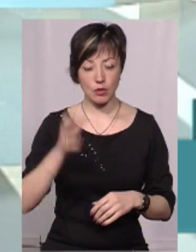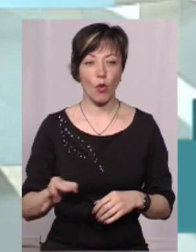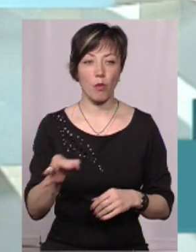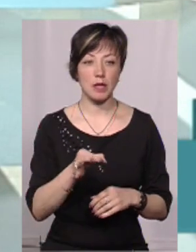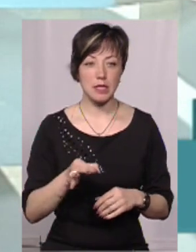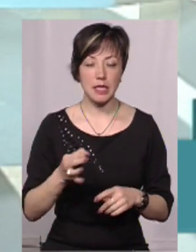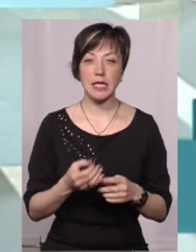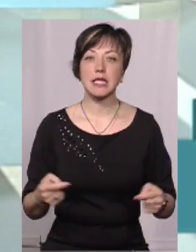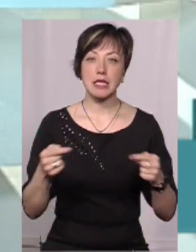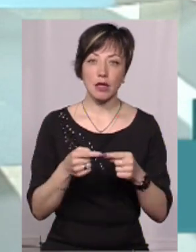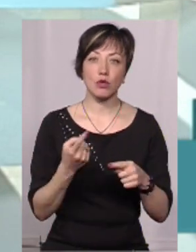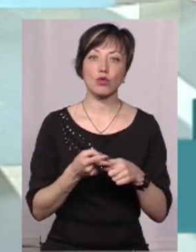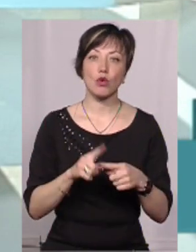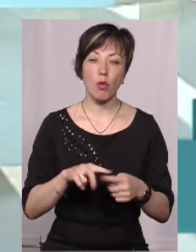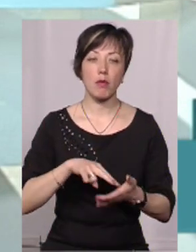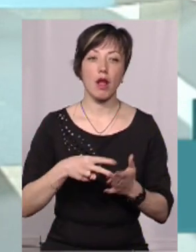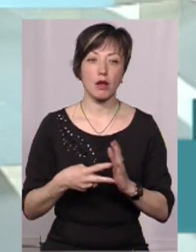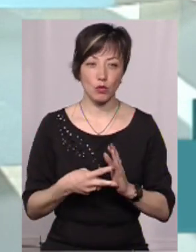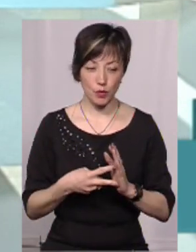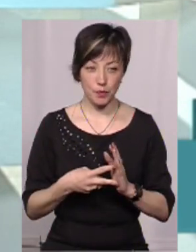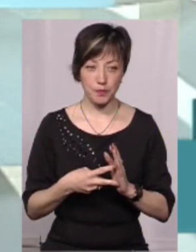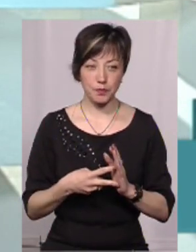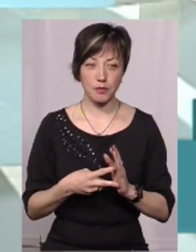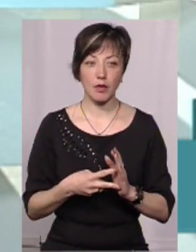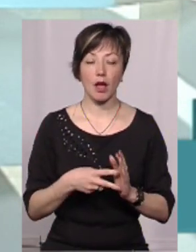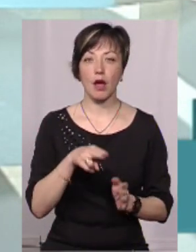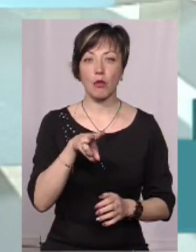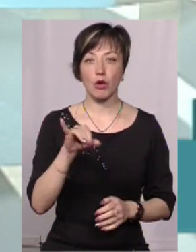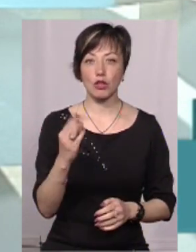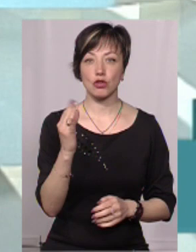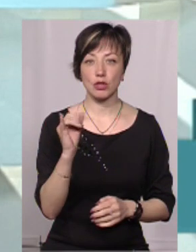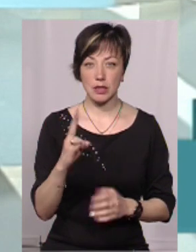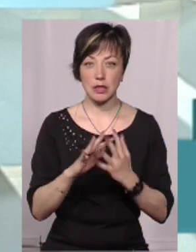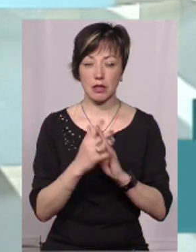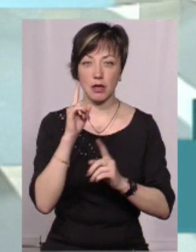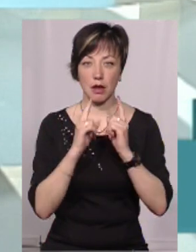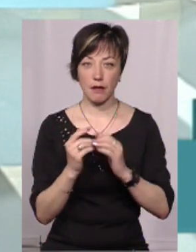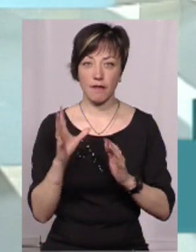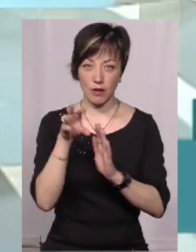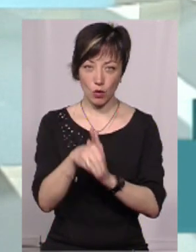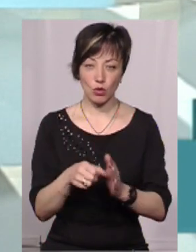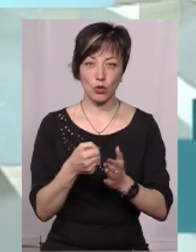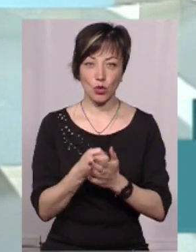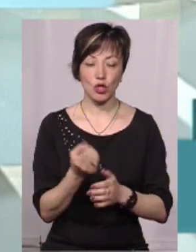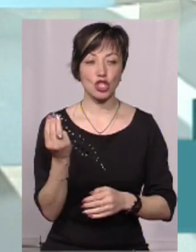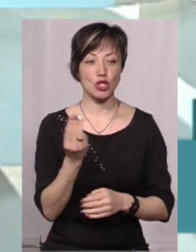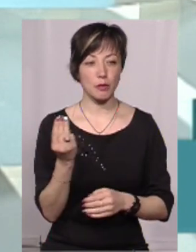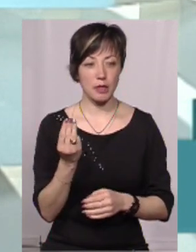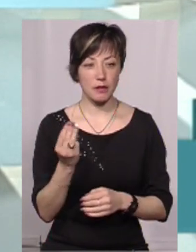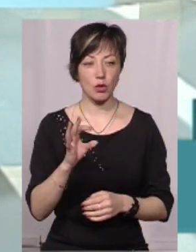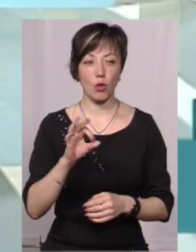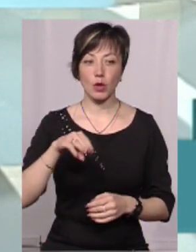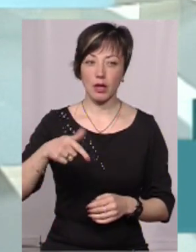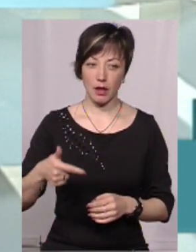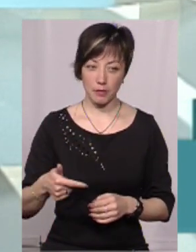області. Згідно цього плану, Пліщинська сільська рада відноситься до потенційної Шепетівської об